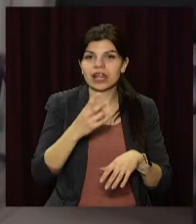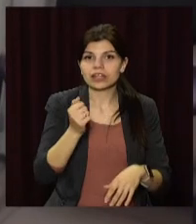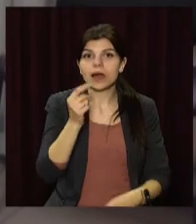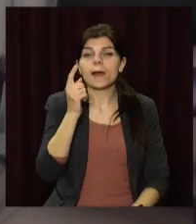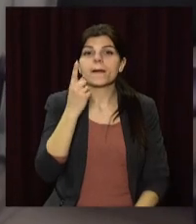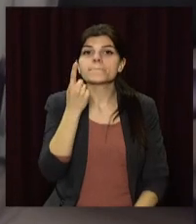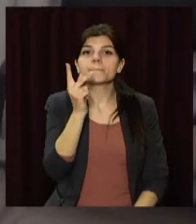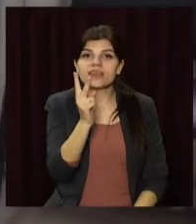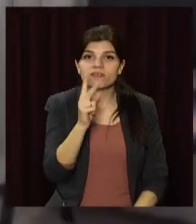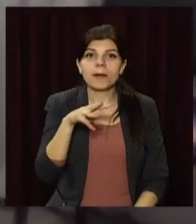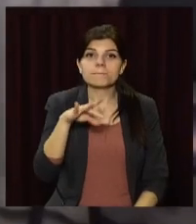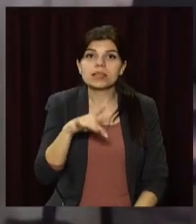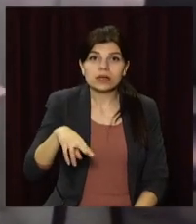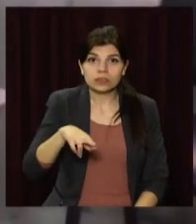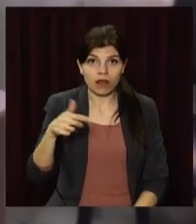півмільярда гривень.